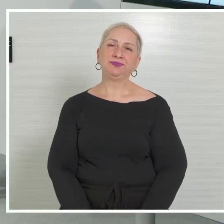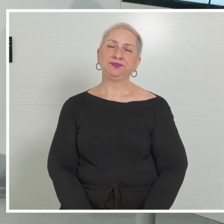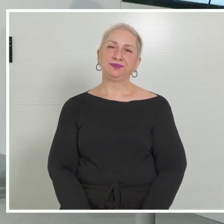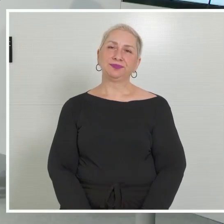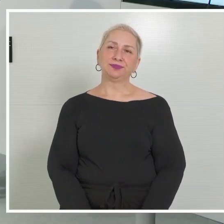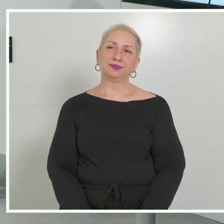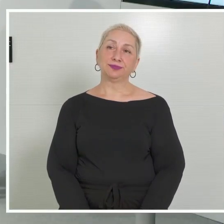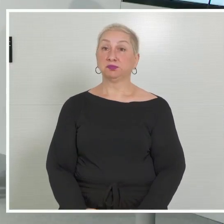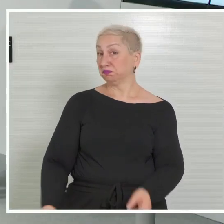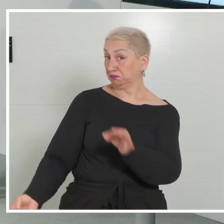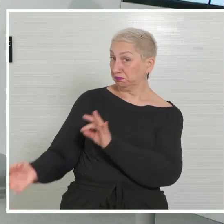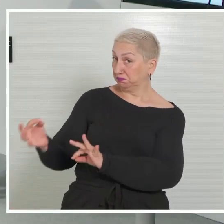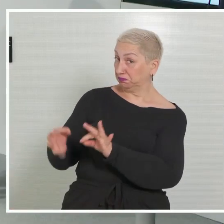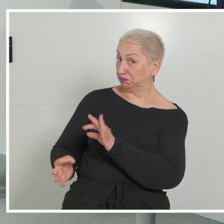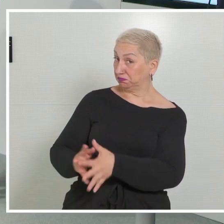Weitere Fragen?